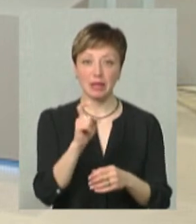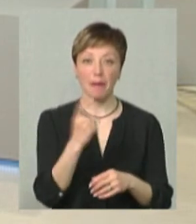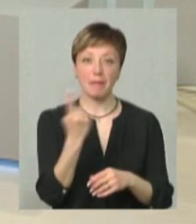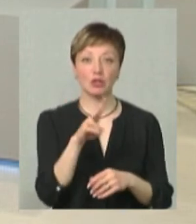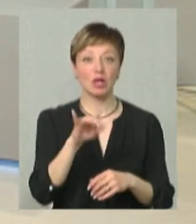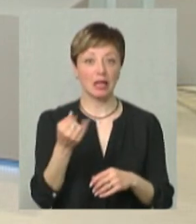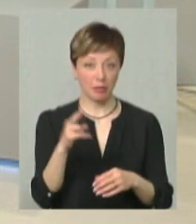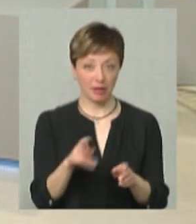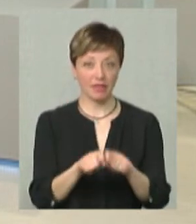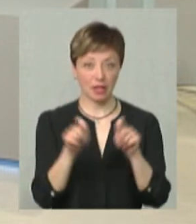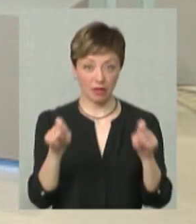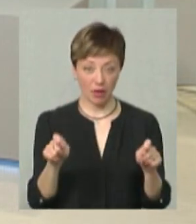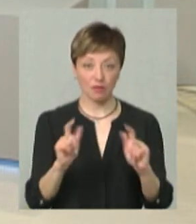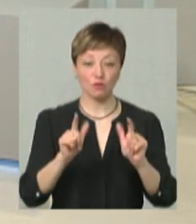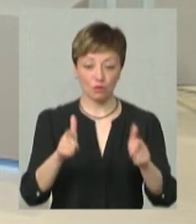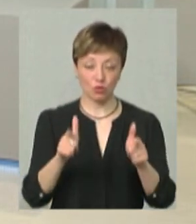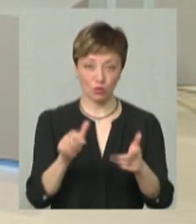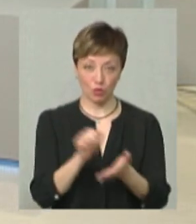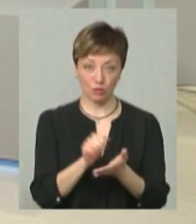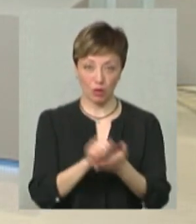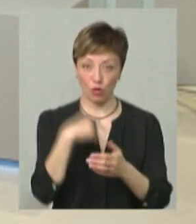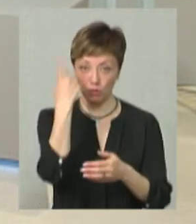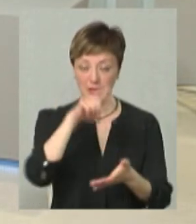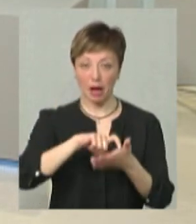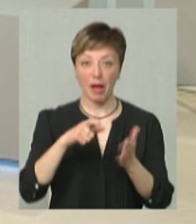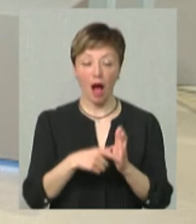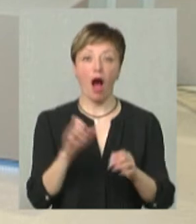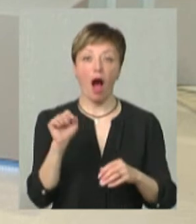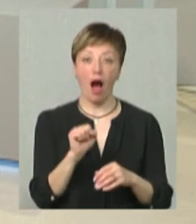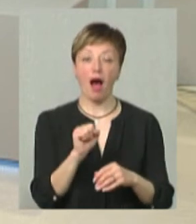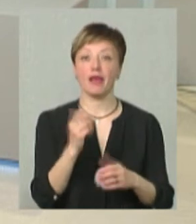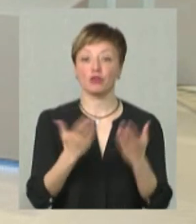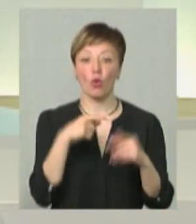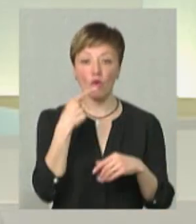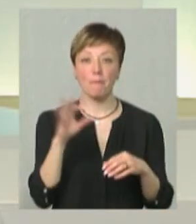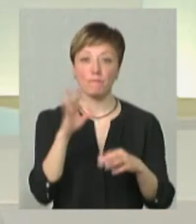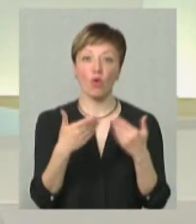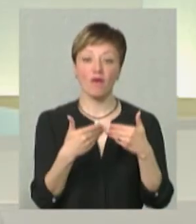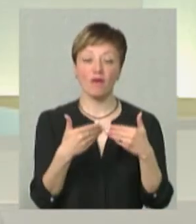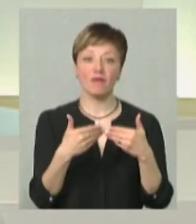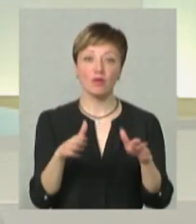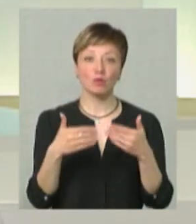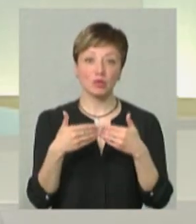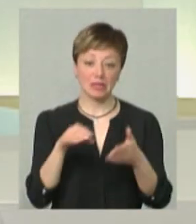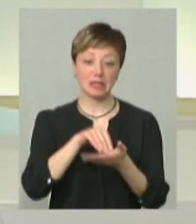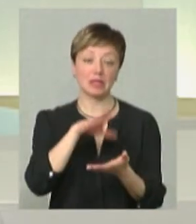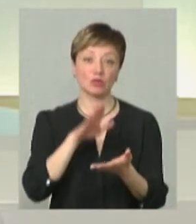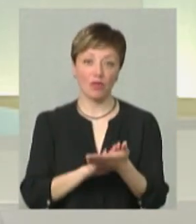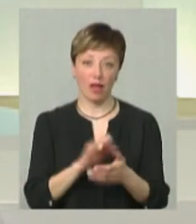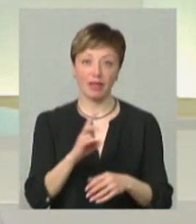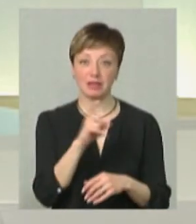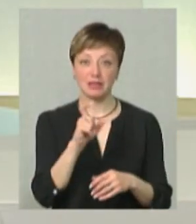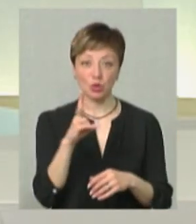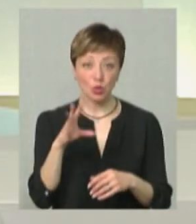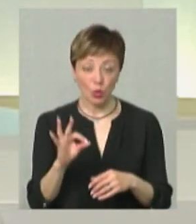липня, будуть відкриватися особисті кабінети. Але якщо ми говоримо про тих абітурієнтів, які зареєструвалися